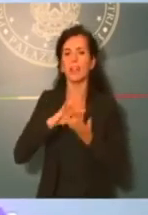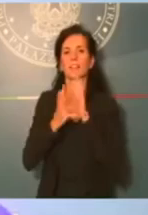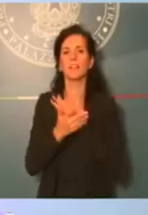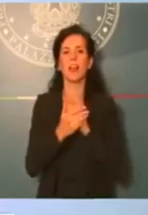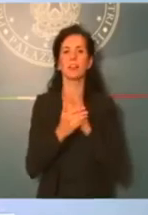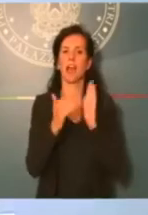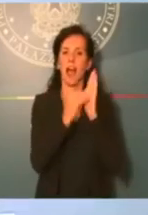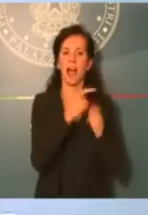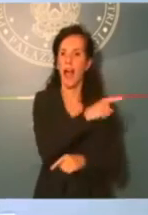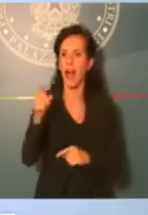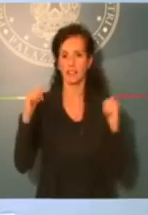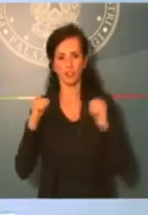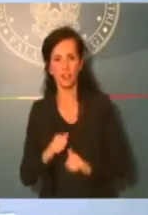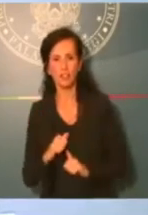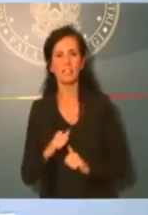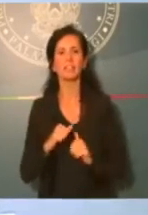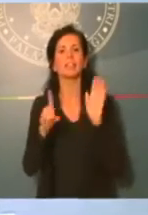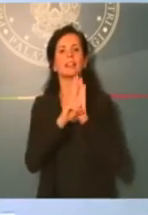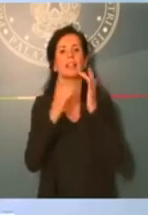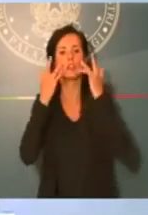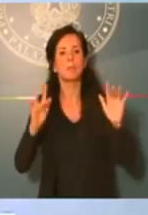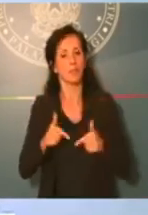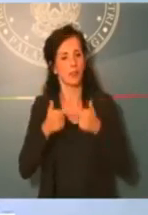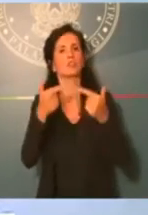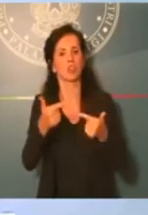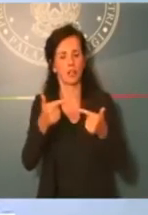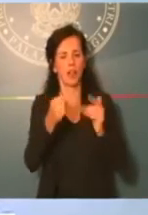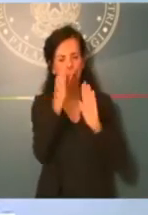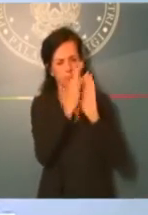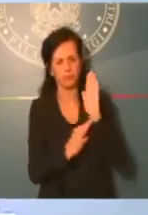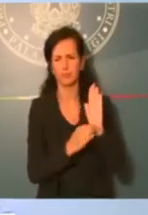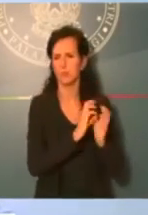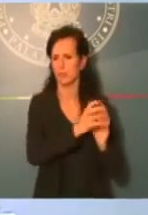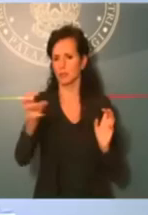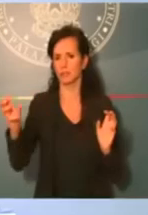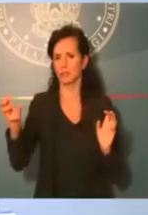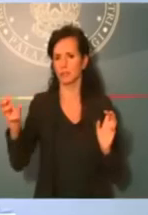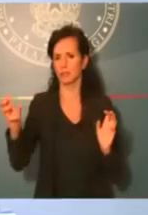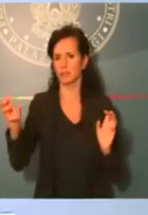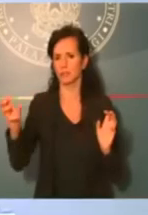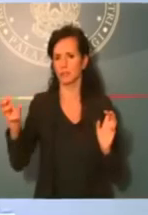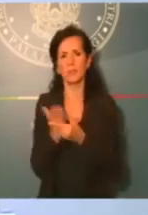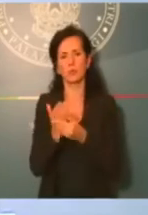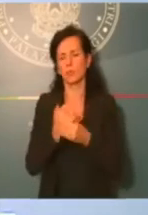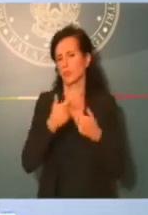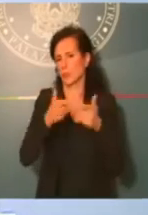semplificazione e in quel momento li avremo raggiunti effettivamente mentre l'obiettivo di autorizzazione. Grazie.